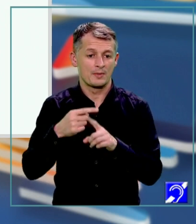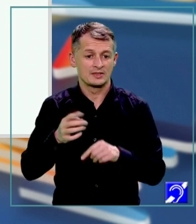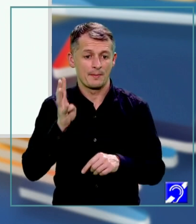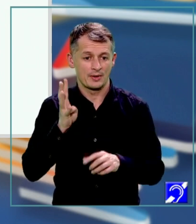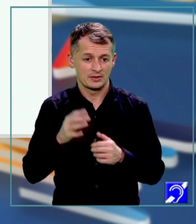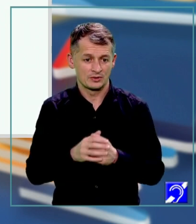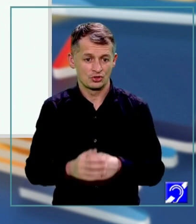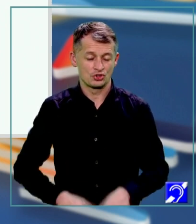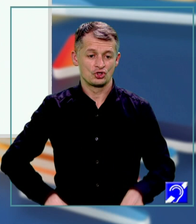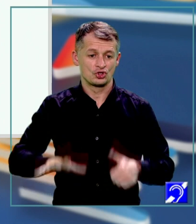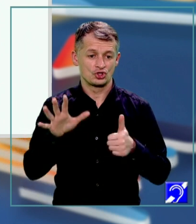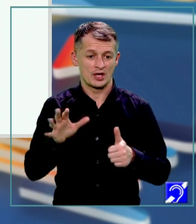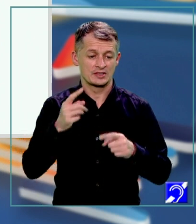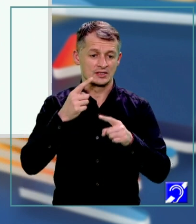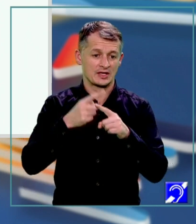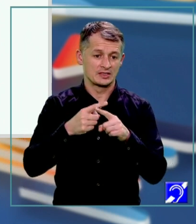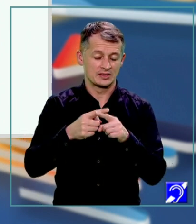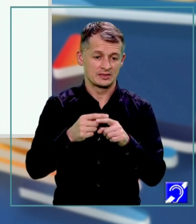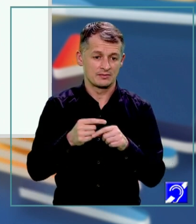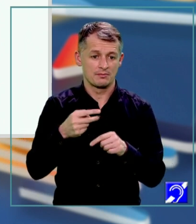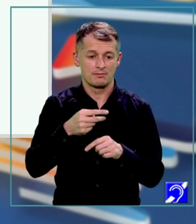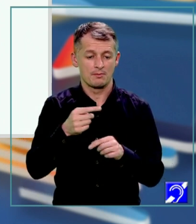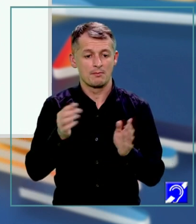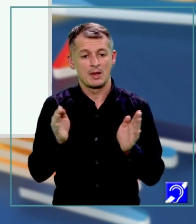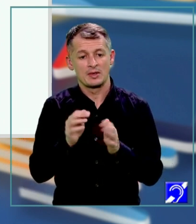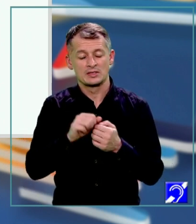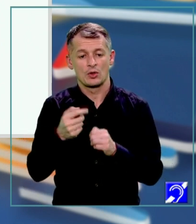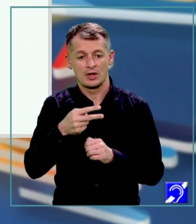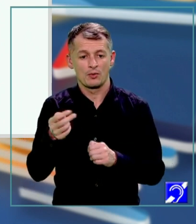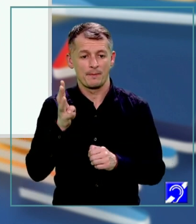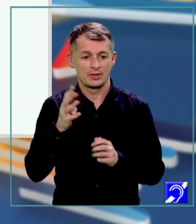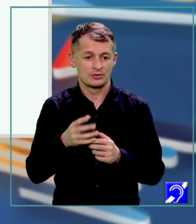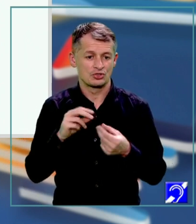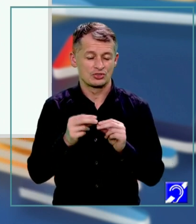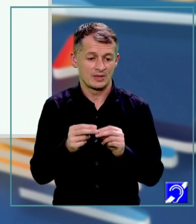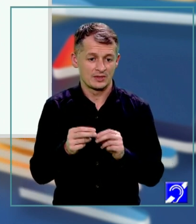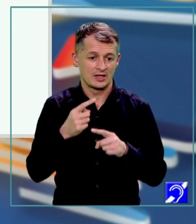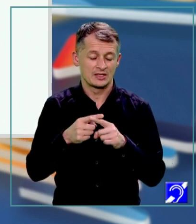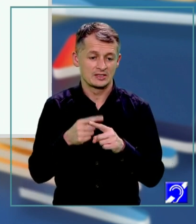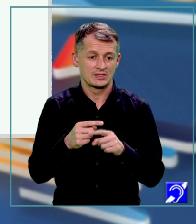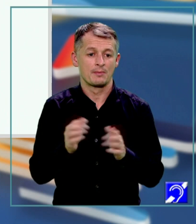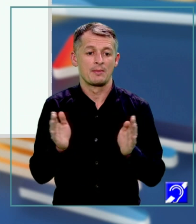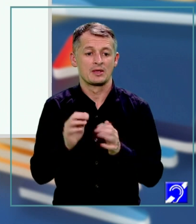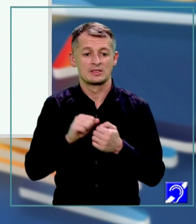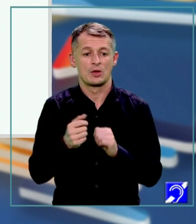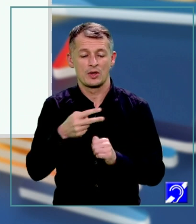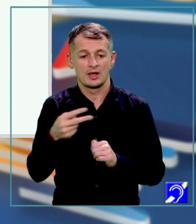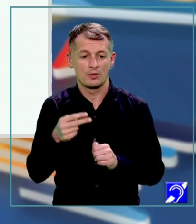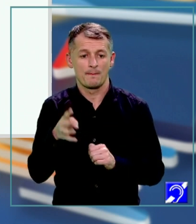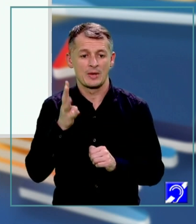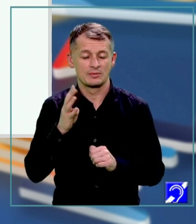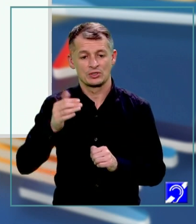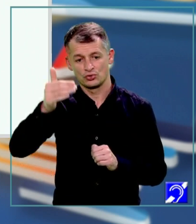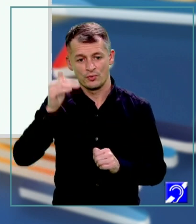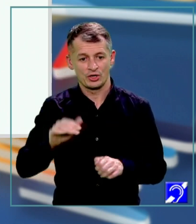deci 6x mai mic sau egal decât 14, ceea ce înseamnă că x e mai mic sau egal decât 14 supra